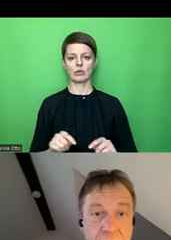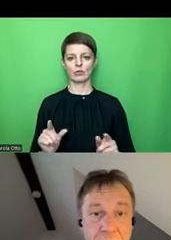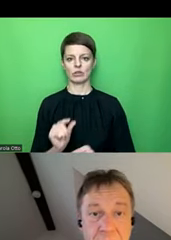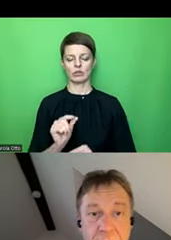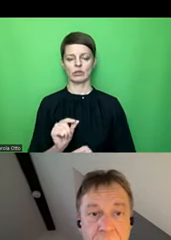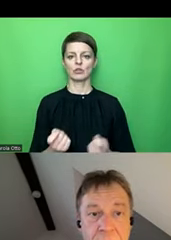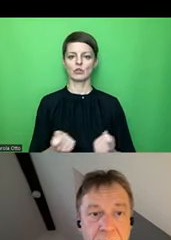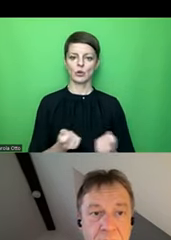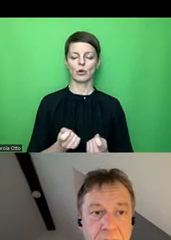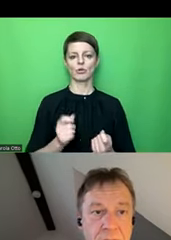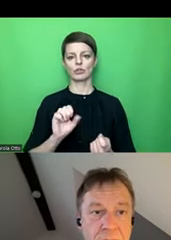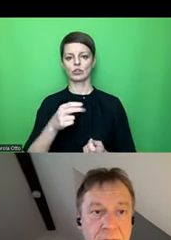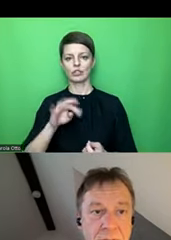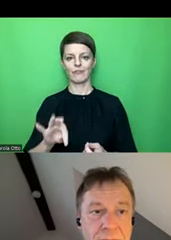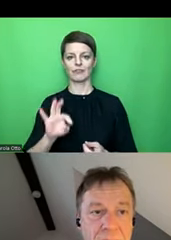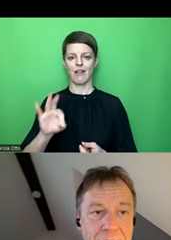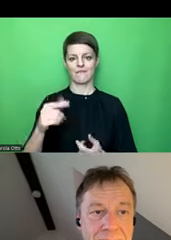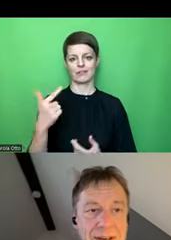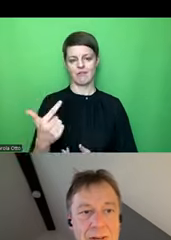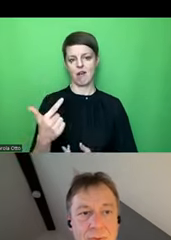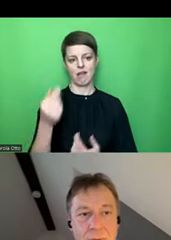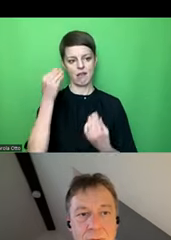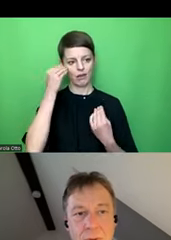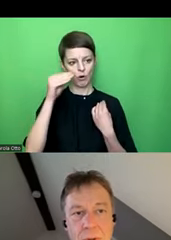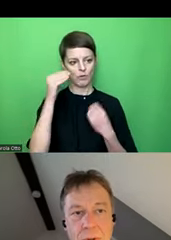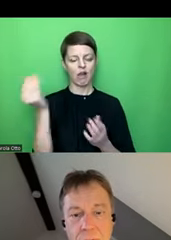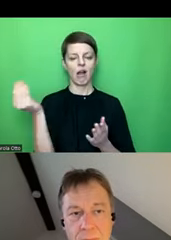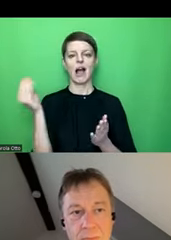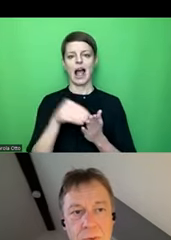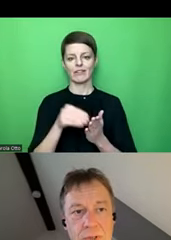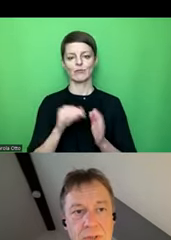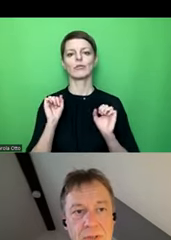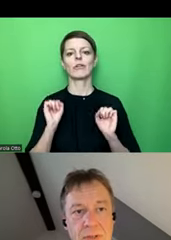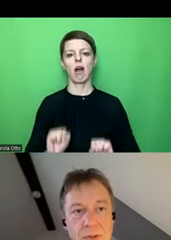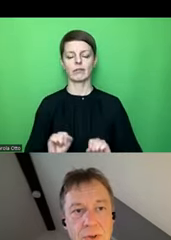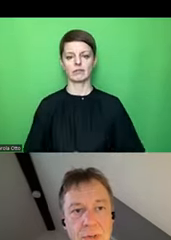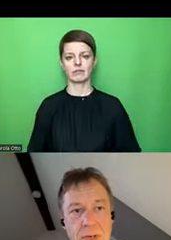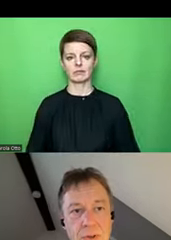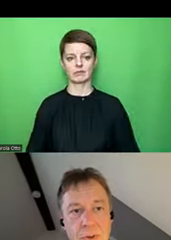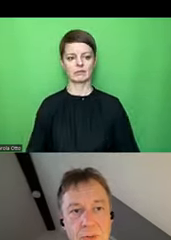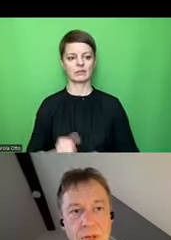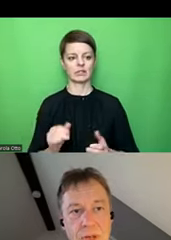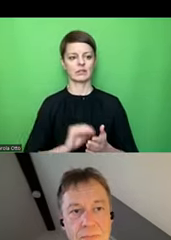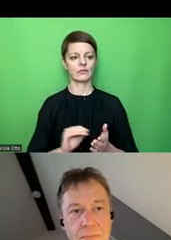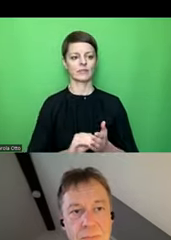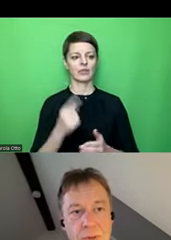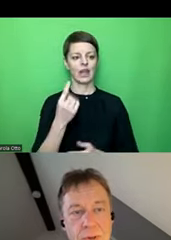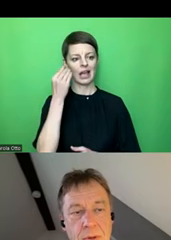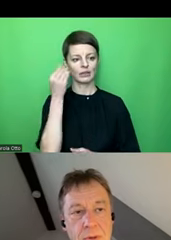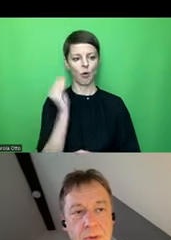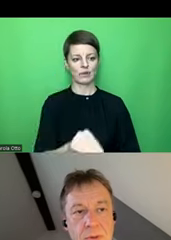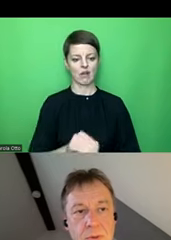Shift, F2, kann ich Kommentare einfügen, und wenn ich da jetzt auch streife, ein Kommentar,